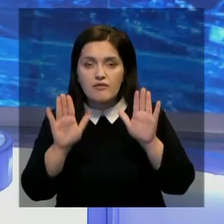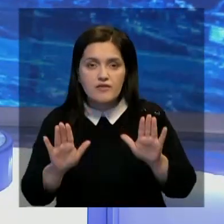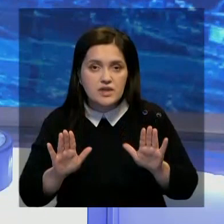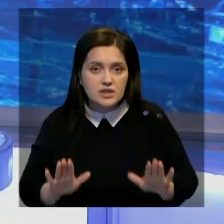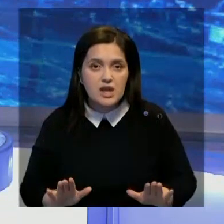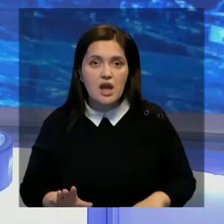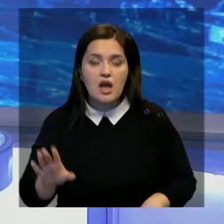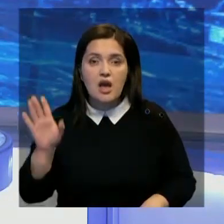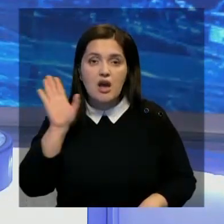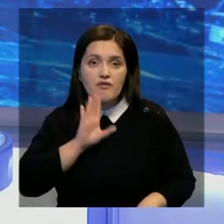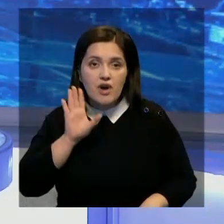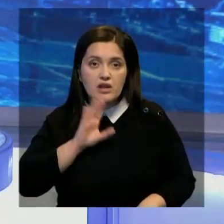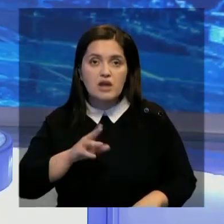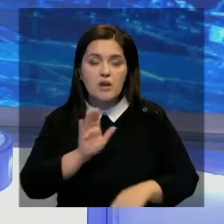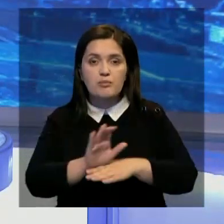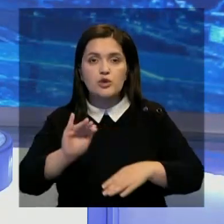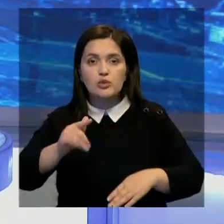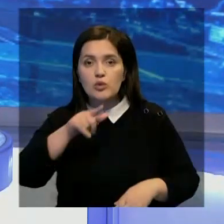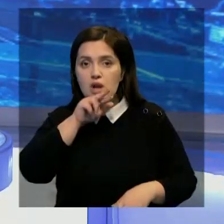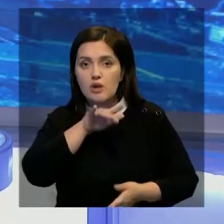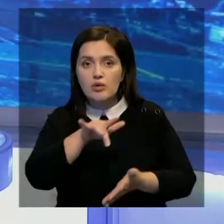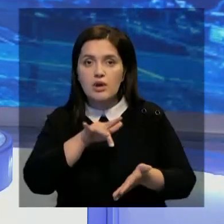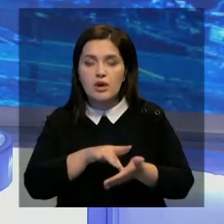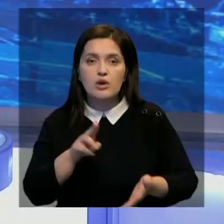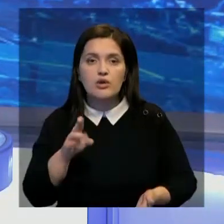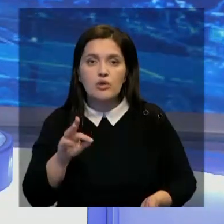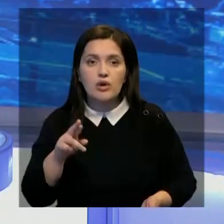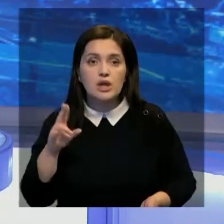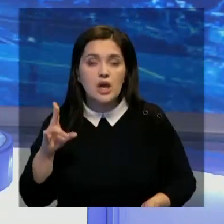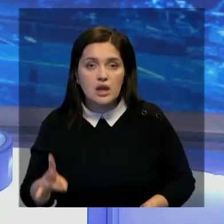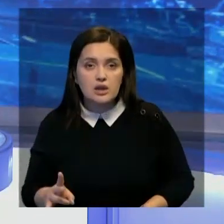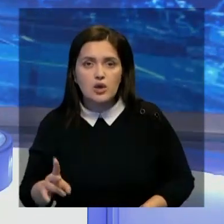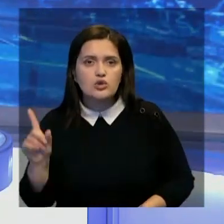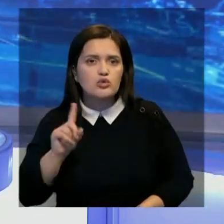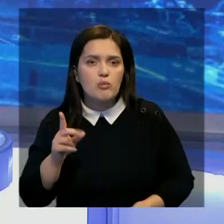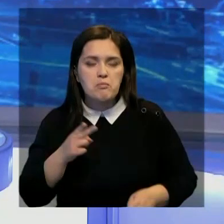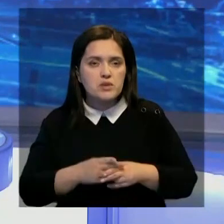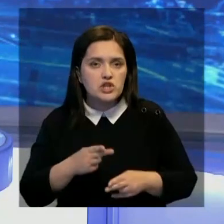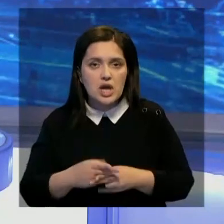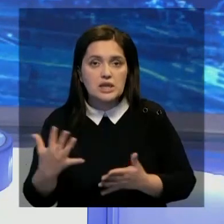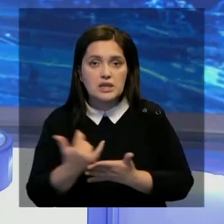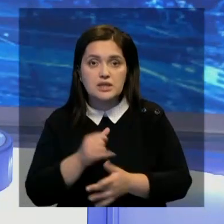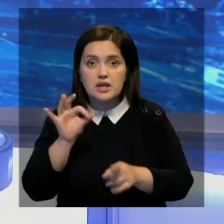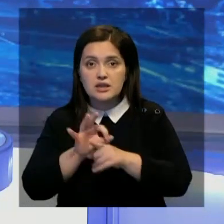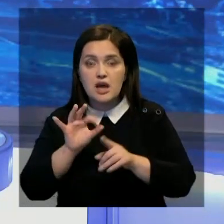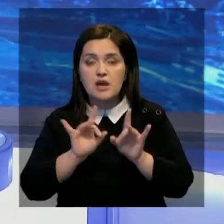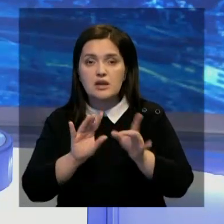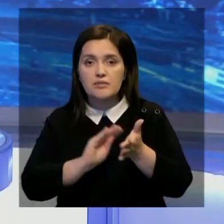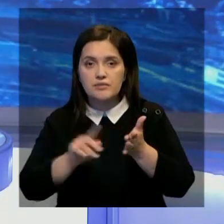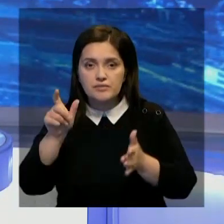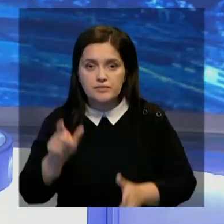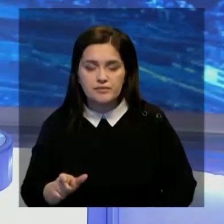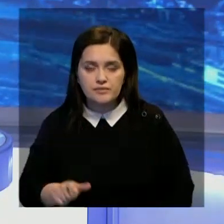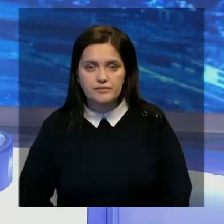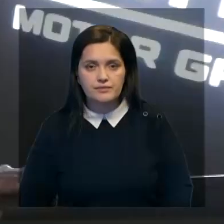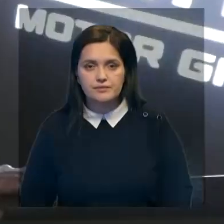выставке водородной промышленности в южнокорейском городе Кояне. Что же пока мешает достичь этих целей, расскажет Владислав